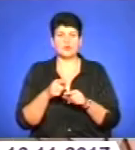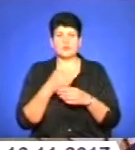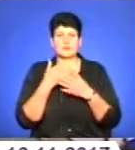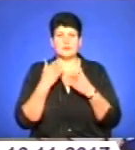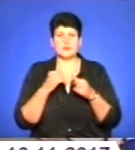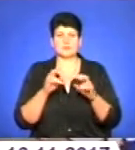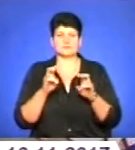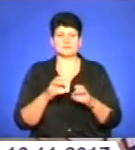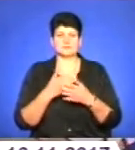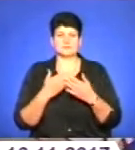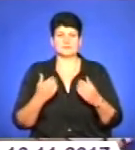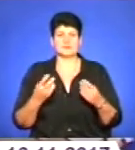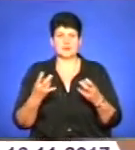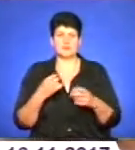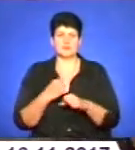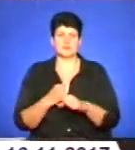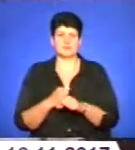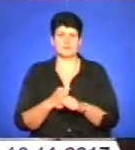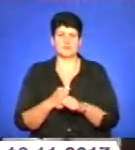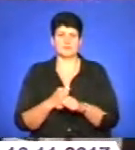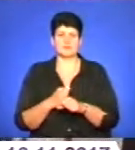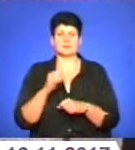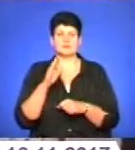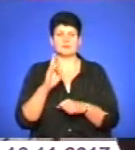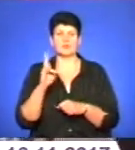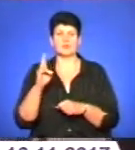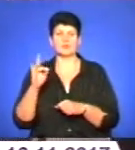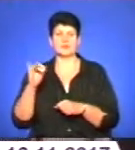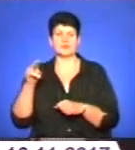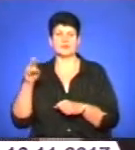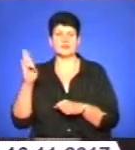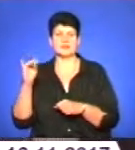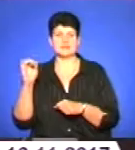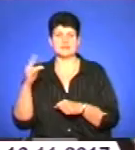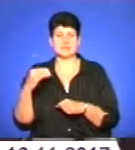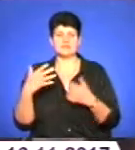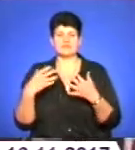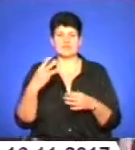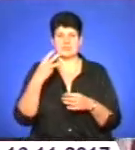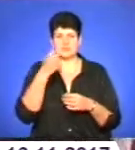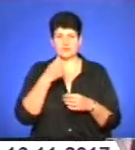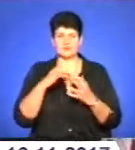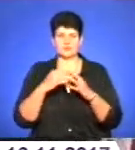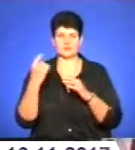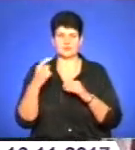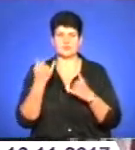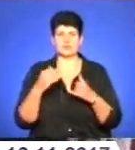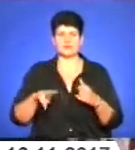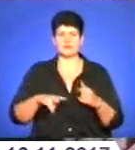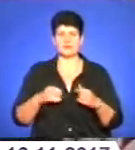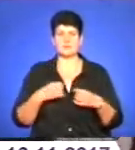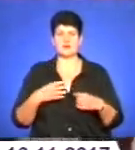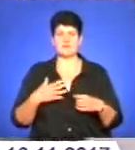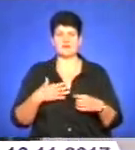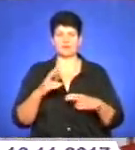негодно щось треба зробити. Володимир Крупніцький у сільському господарстві уже 30 років. Зараз він директор приватного